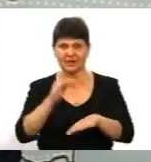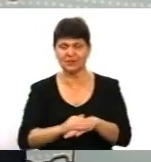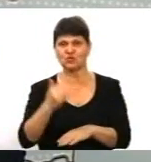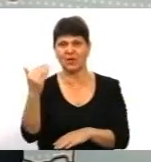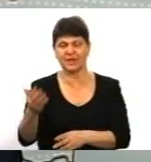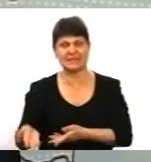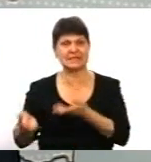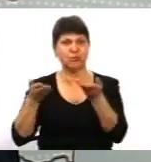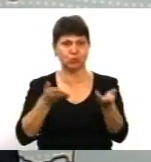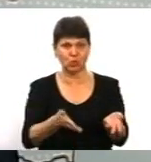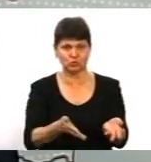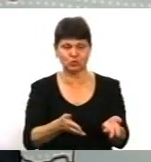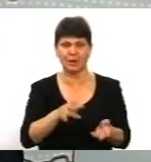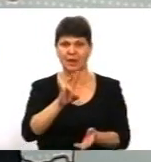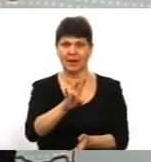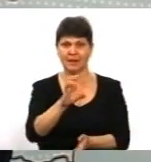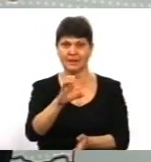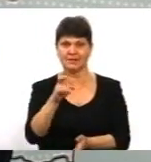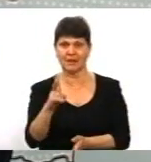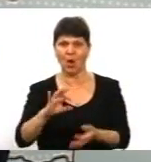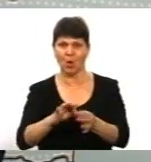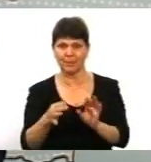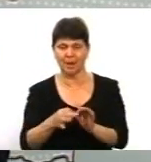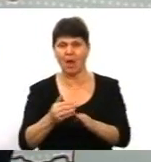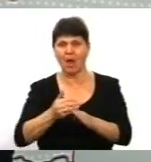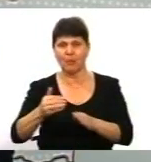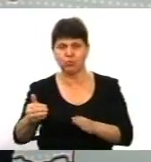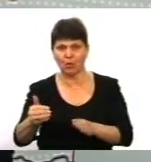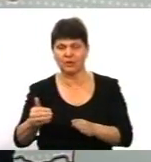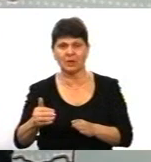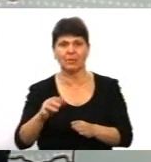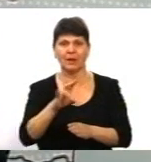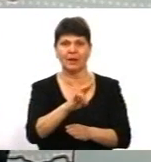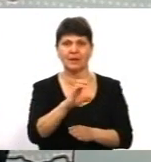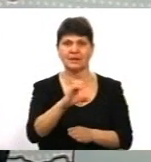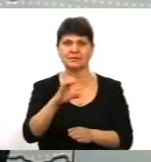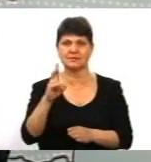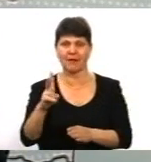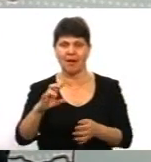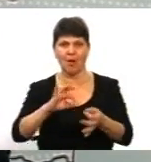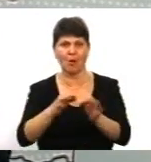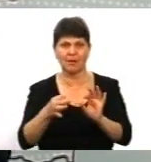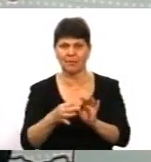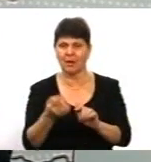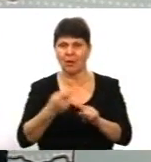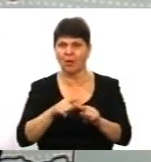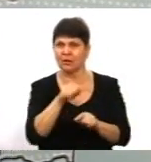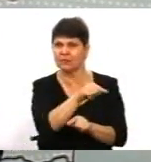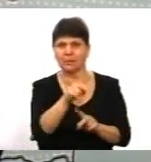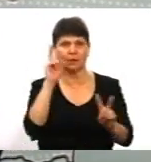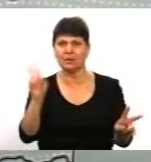на НСК Олімпійський. Потім з'ясовується, що на НСК Олімпійський про це нічого не знають. Ну,